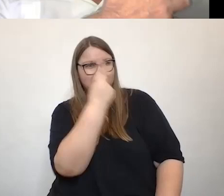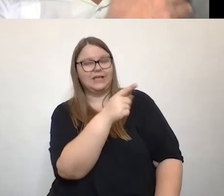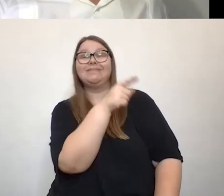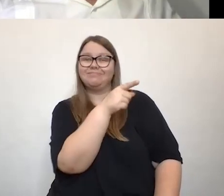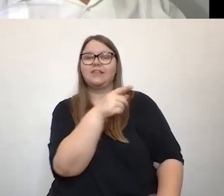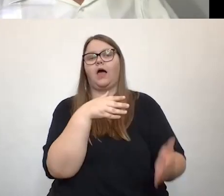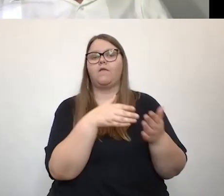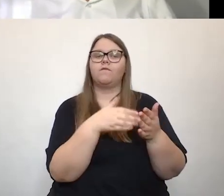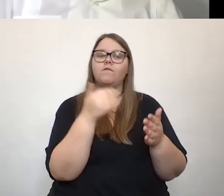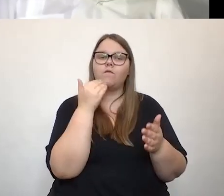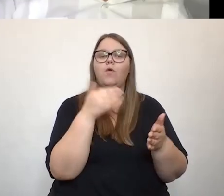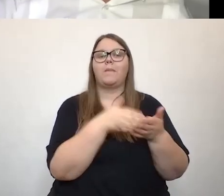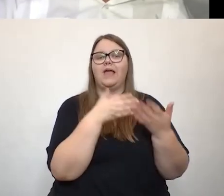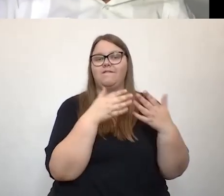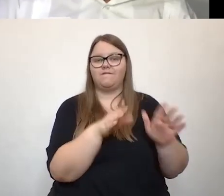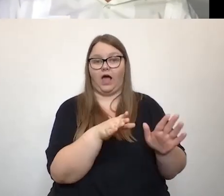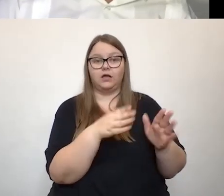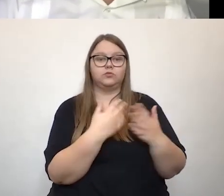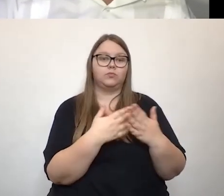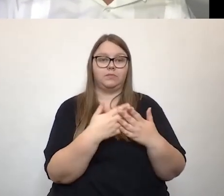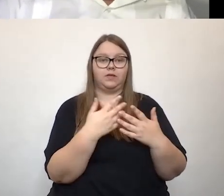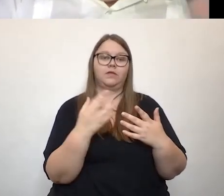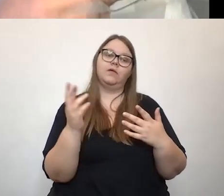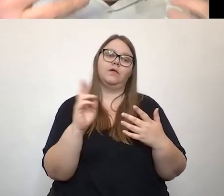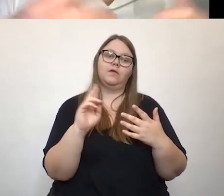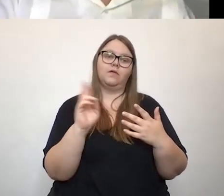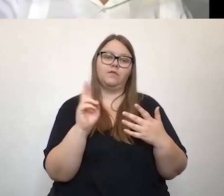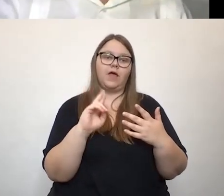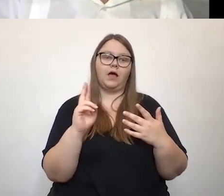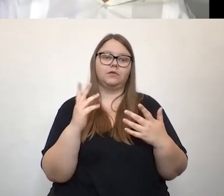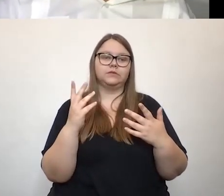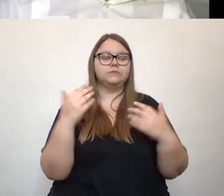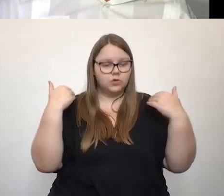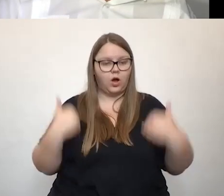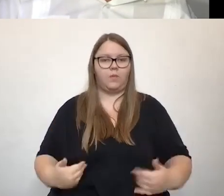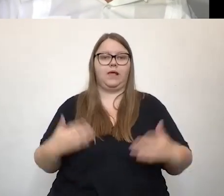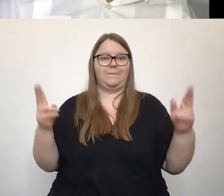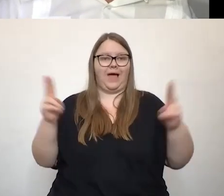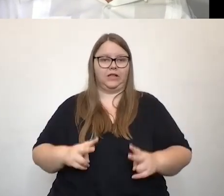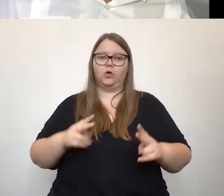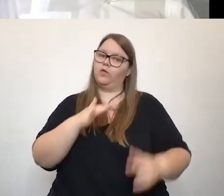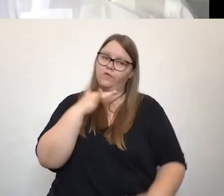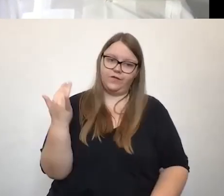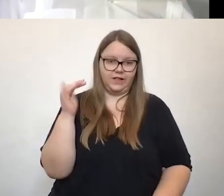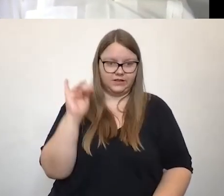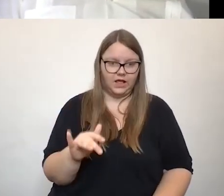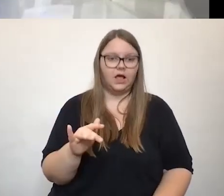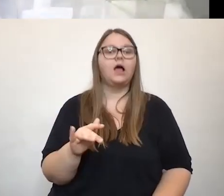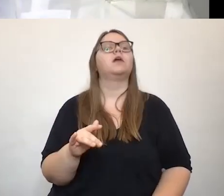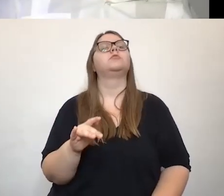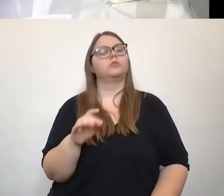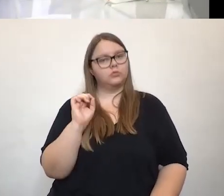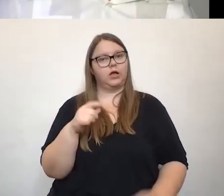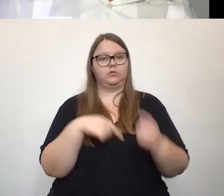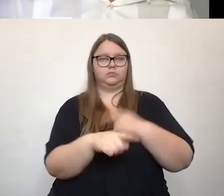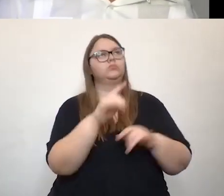weitgehend auch benutzt werden kann von jemandem, der doch in einer großen, der mit einer großen körperlichen Beeinträchtigung und Einschränkung zu tun hat,